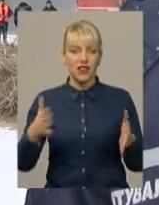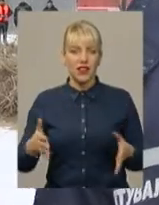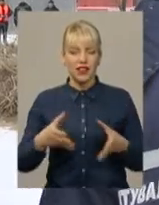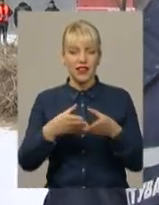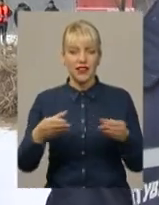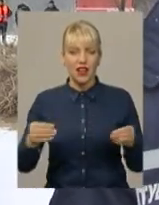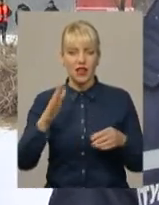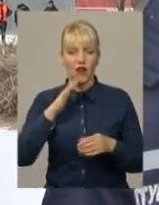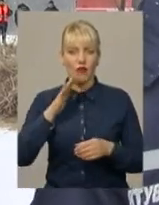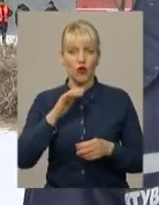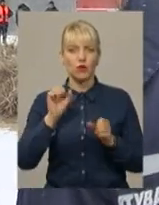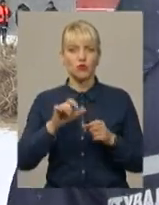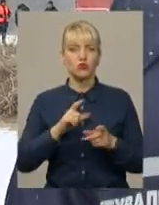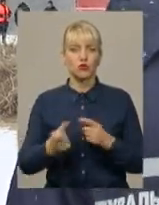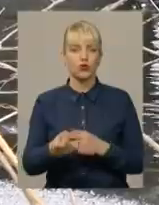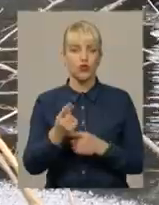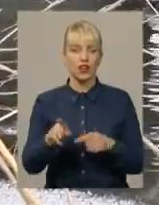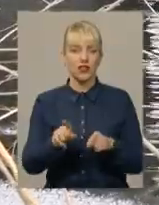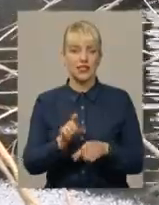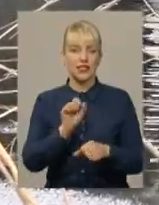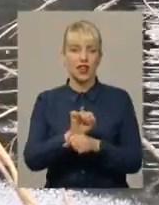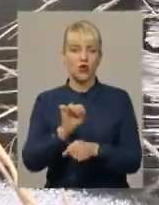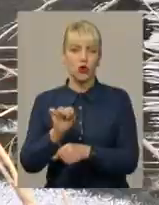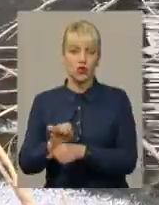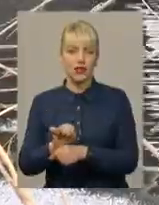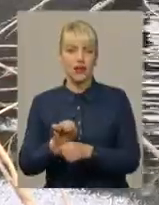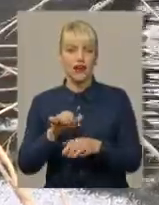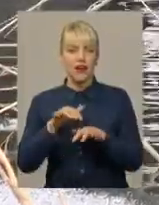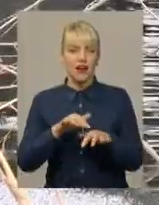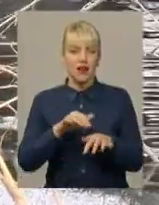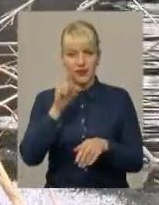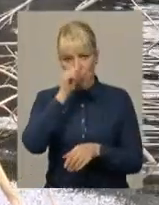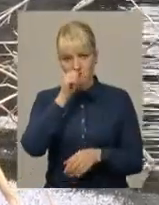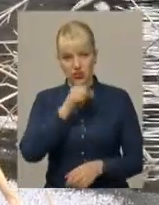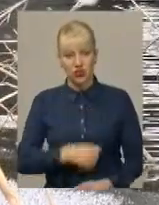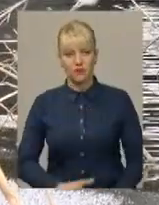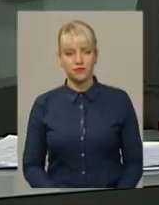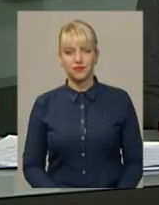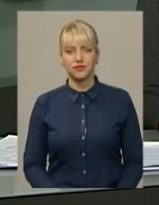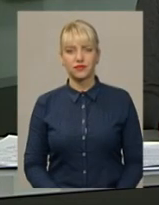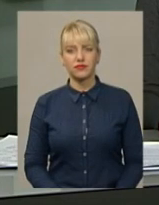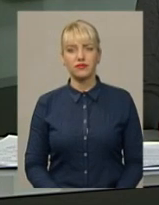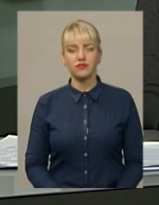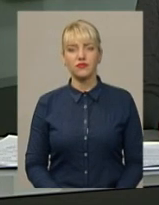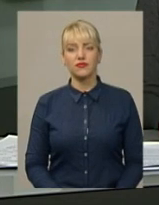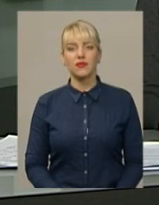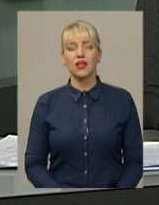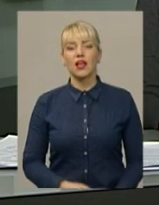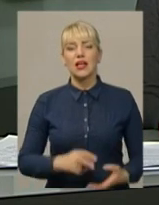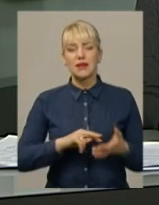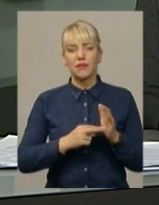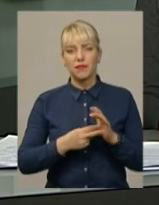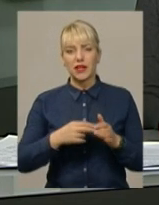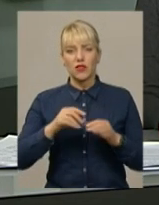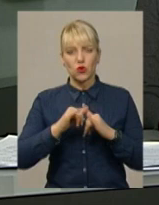утворюватися такі заторні явища. Тетяна Пресекар, Іван Мовчан, новини Поділля Центр. Стратегічний план